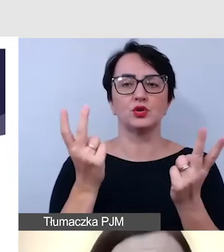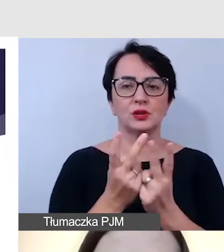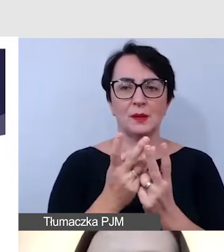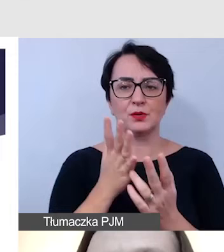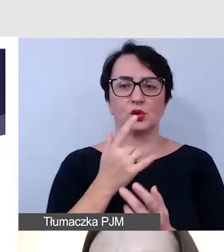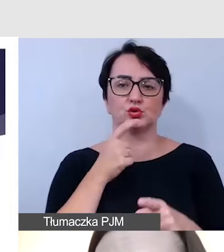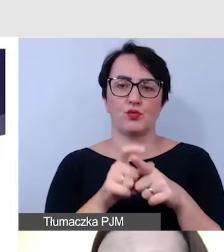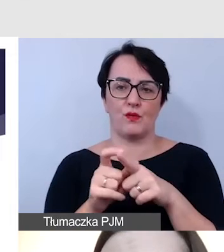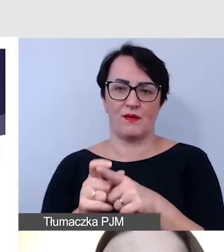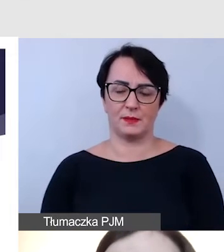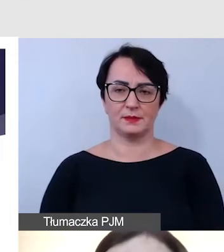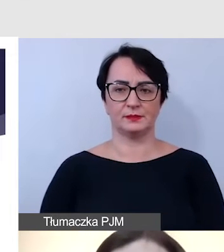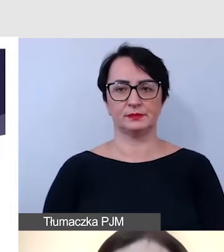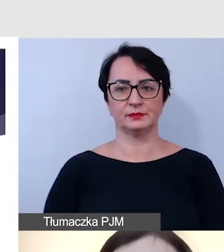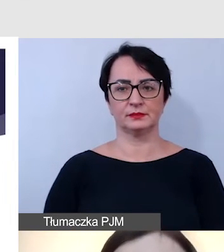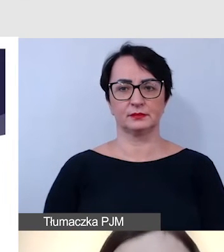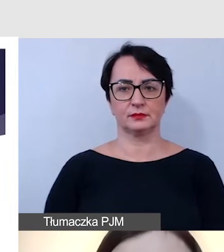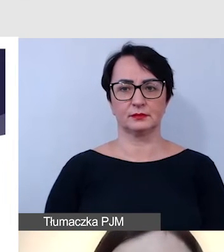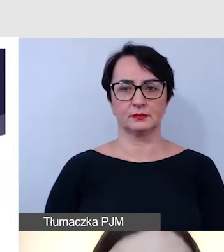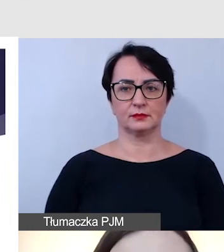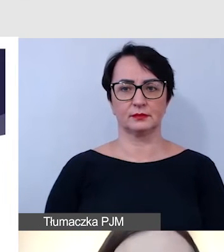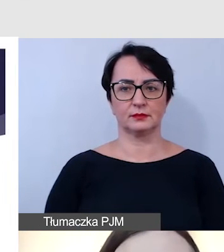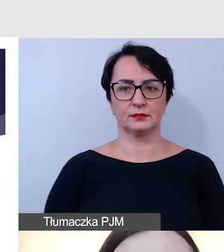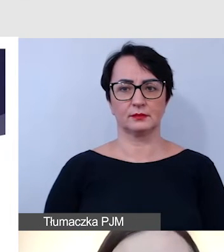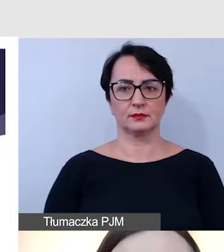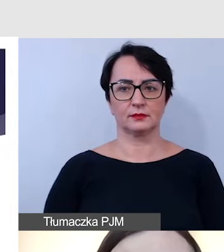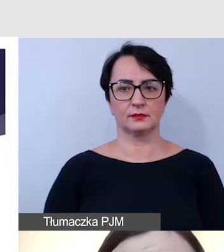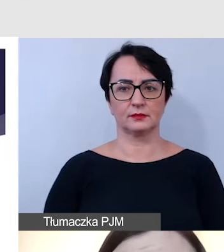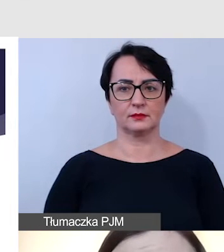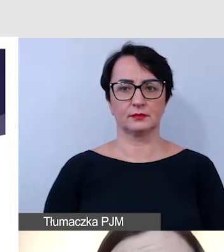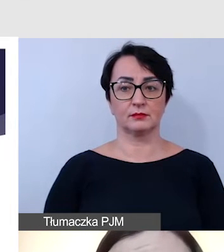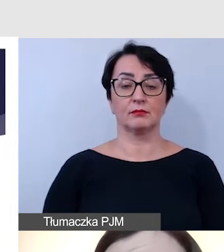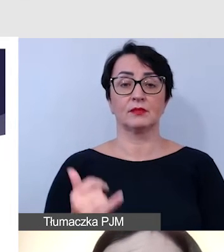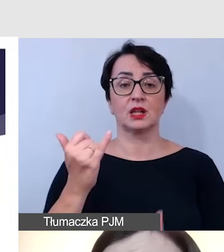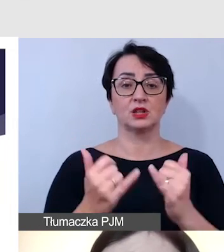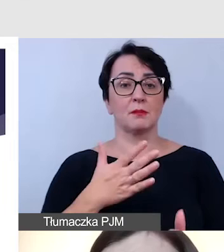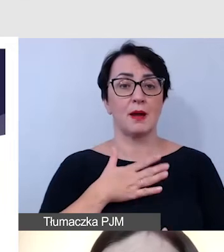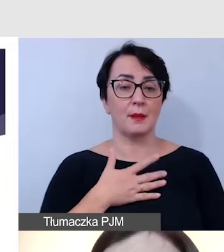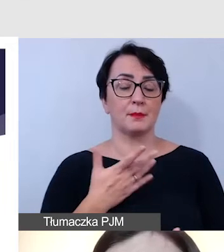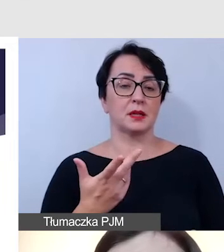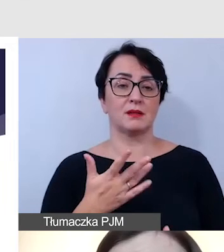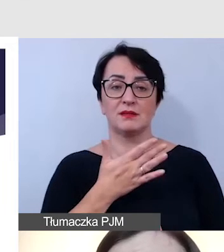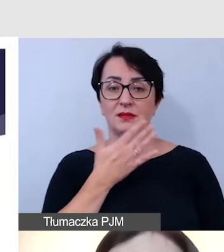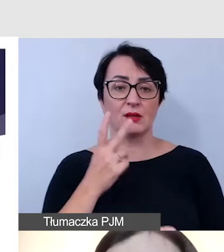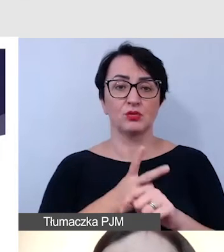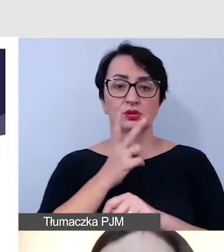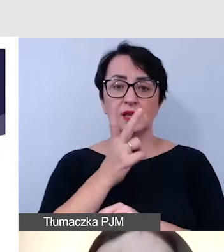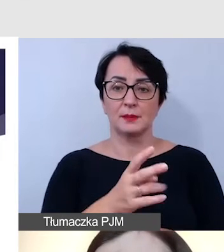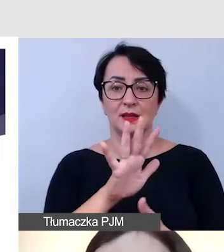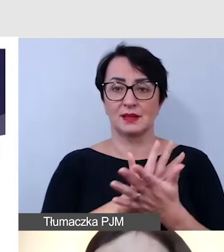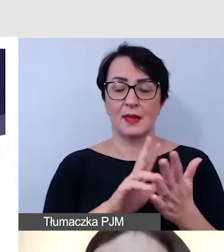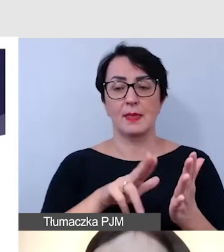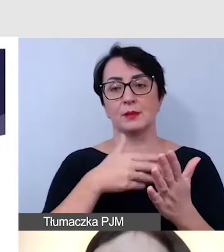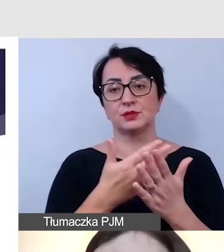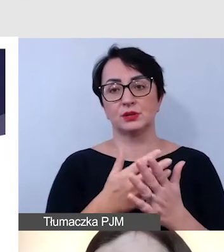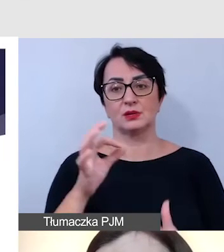w opisie słownym, a nie wizualnie. Jeśli mamy jakiekolwiek niedostępne treści, czyli pojawią